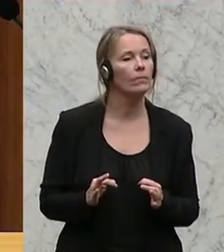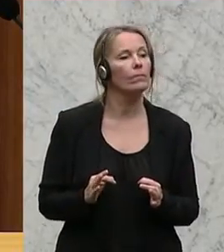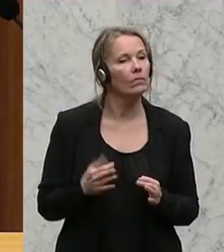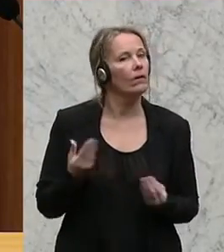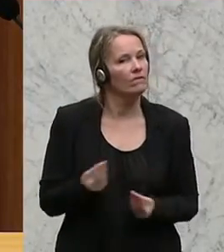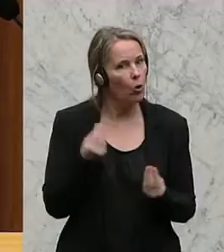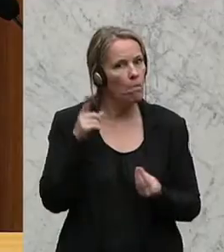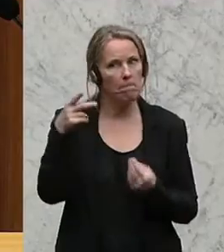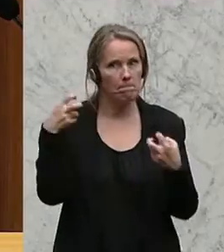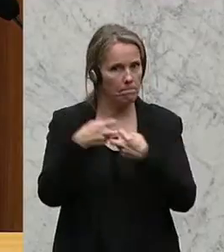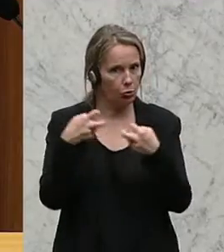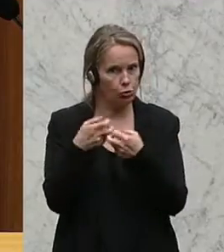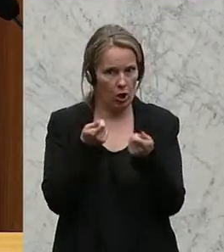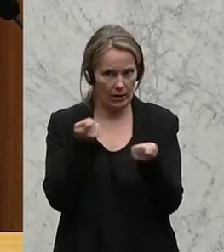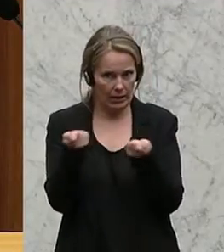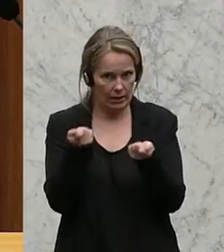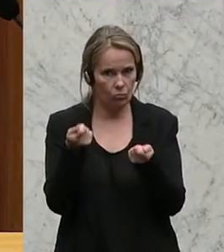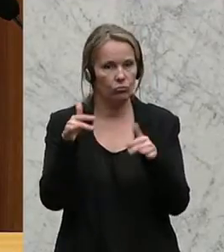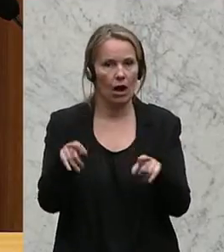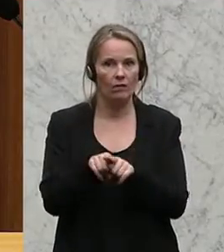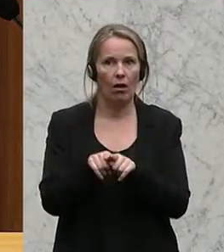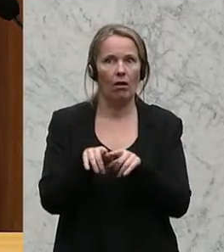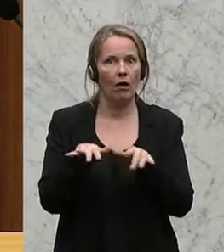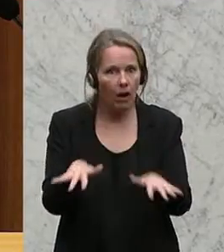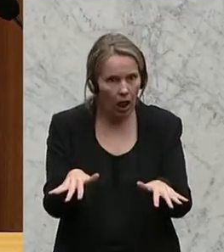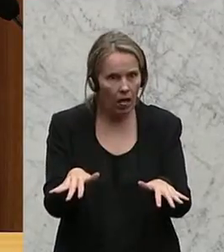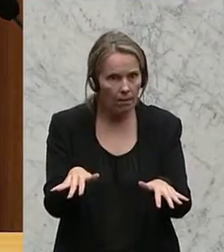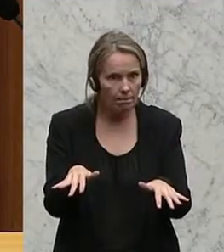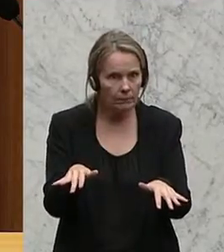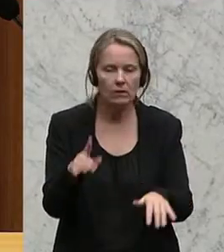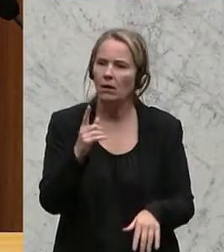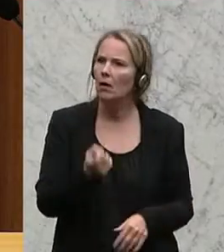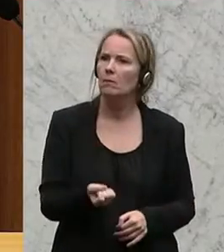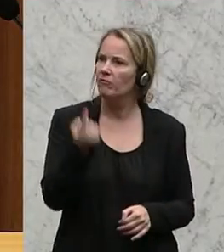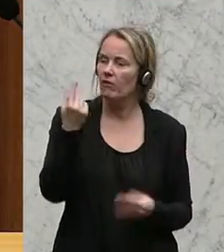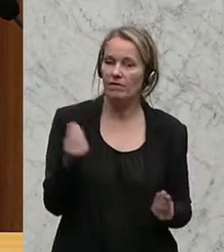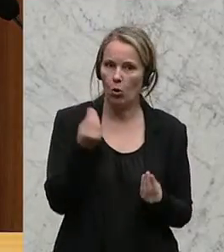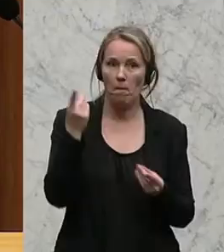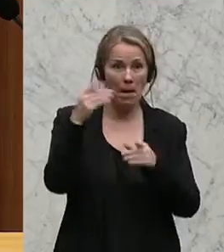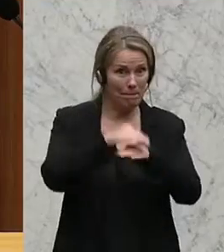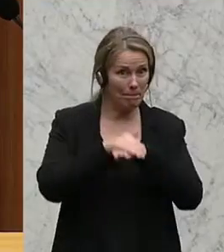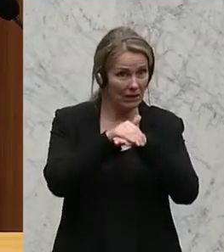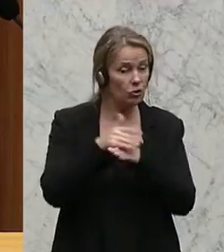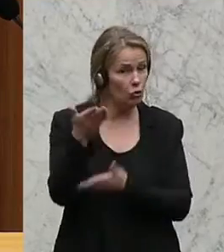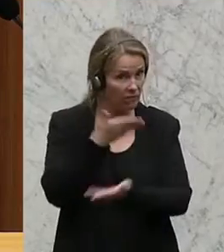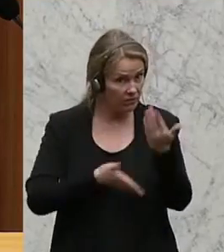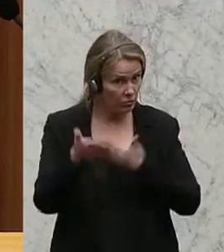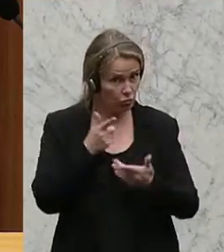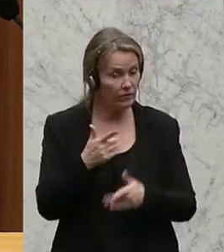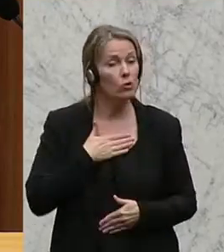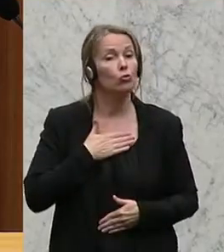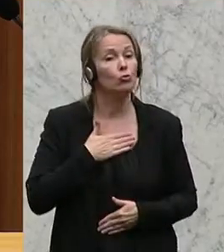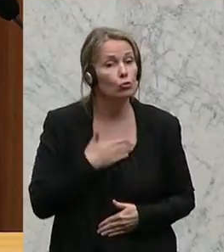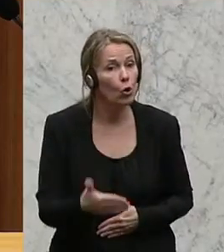doch durch die Brüsseler Regulierungswut gelähmt. Dies ist insofern bemerkenswert, als die britische Wirtschaft trotz